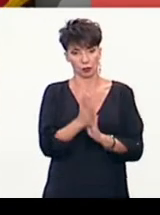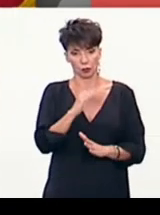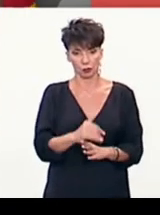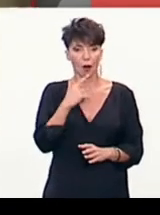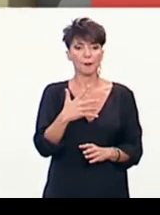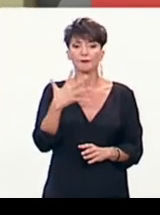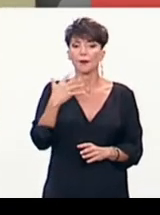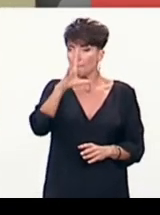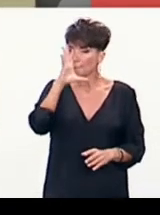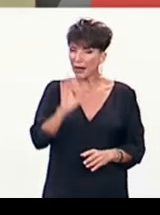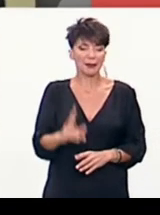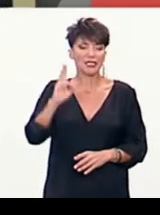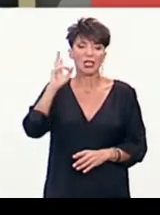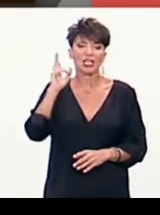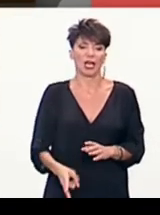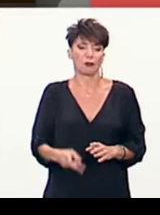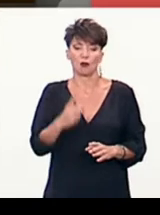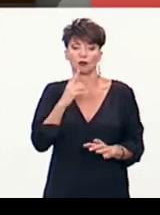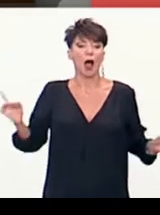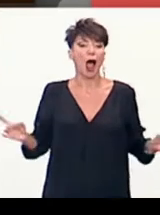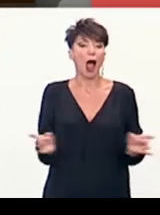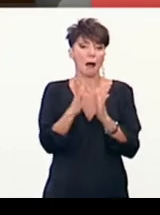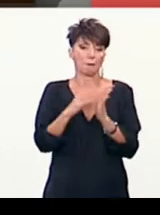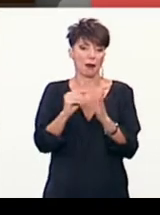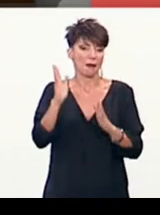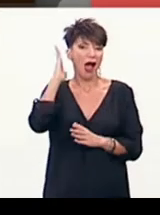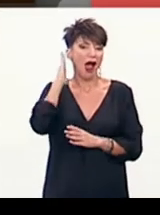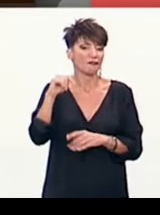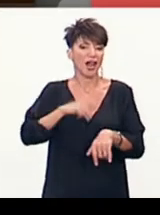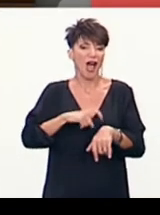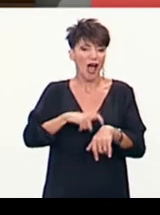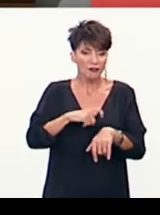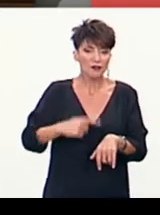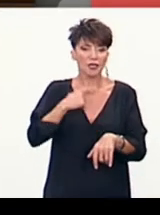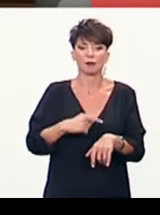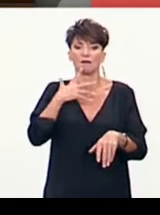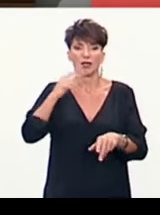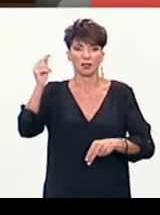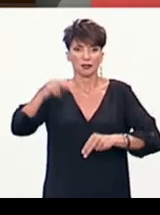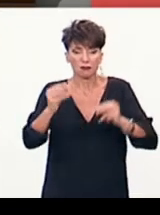Εξιστώνε ρεζίκου ρεάλ και ο Σκυπρία τεσκόει τρετ πρυσκαλδίμη στο